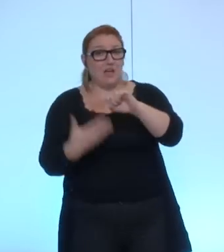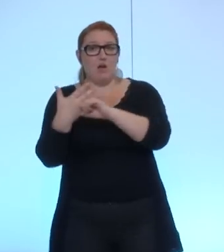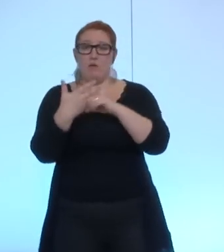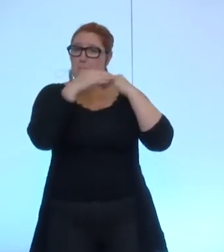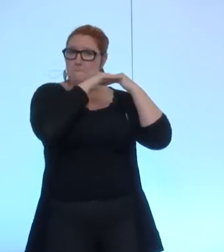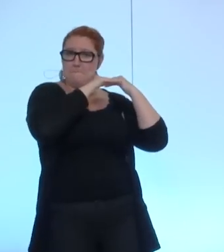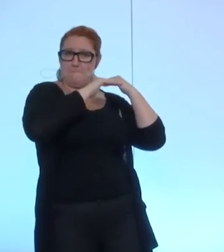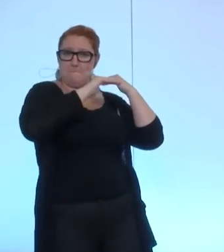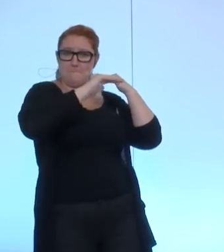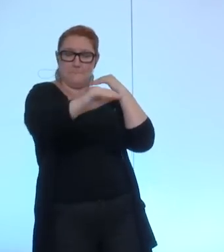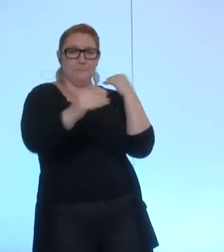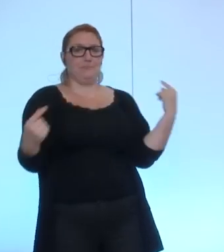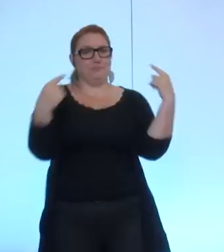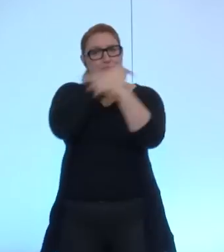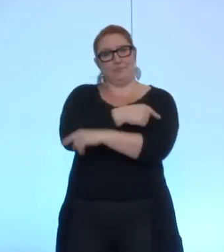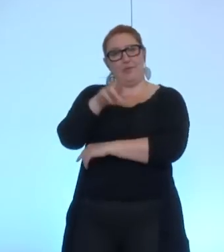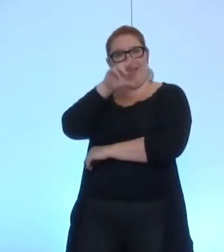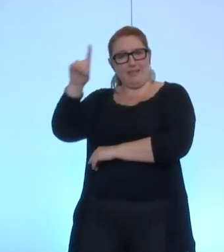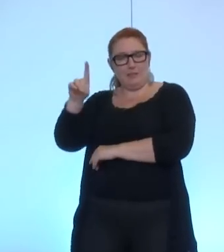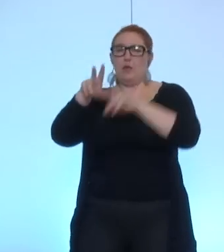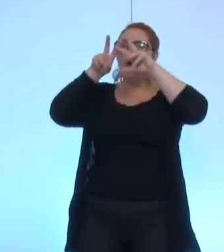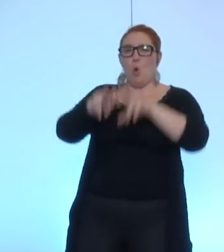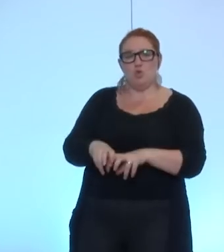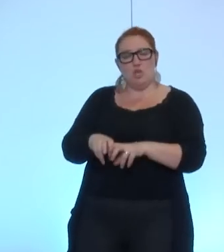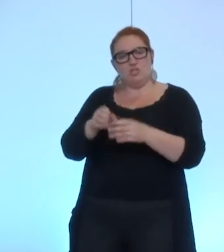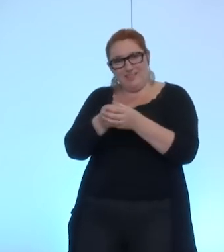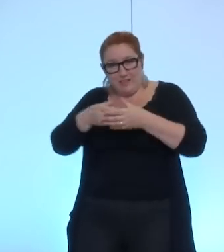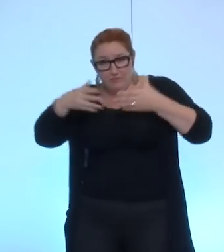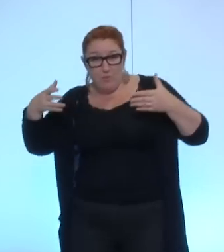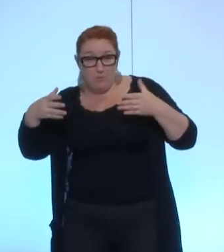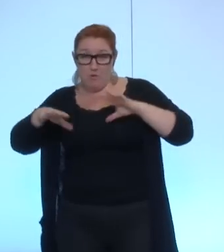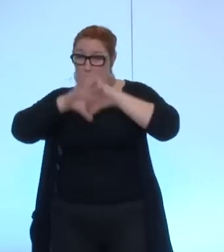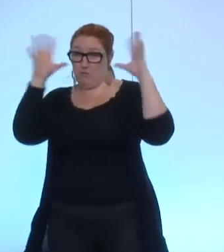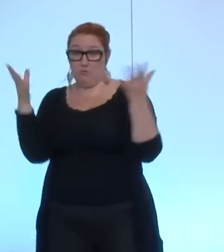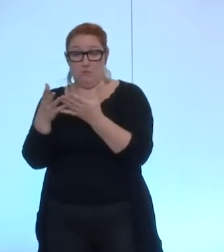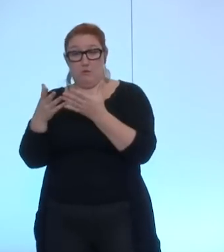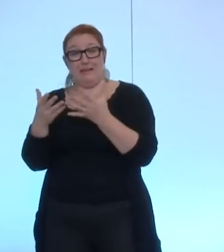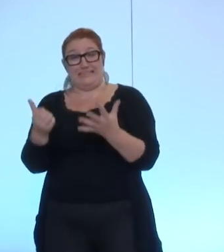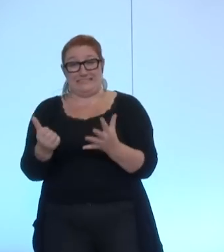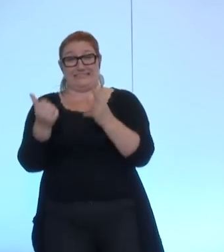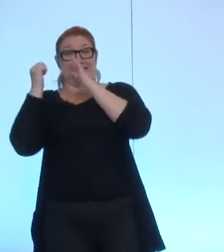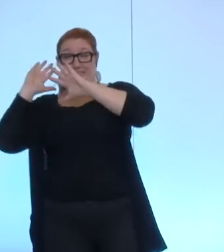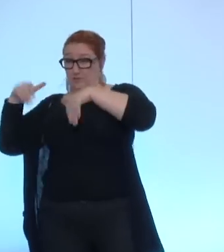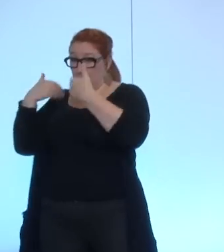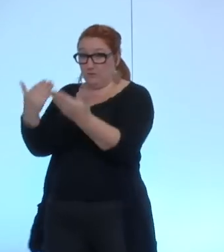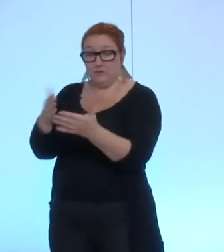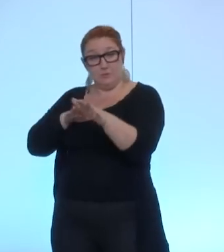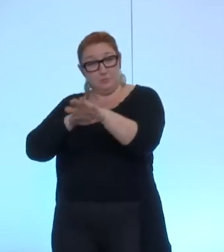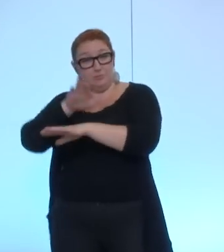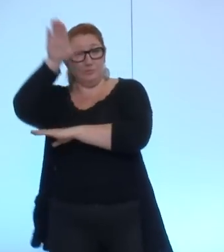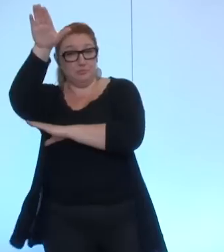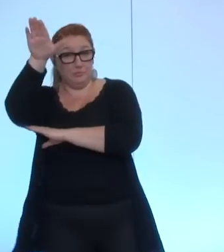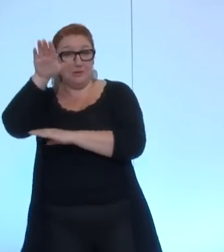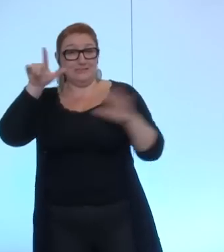Alors que la R&D, la recherche et développement dans tous les domaines de la recherche, a augmenté depuis 6 ans de 7 100 à 8 1002, l